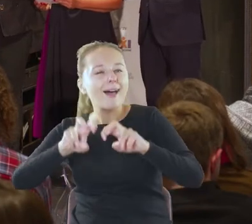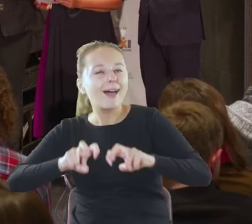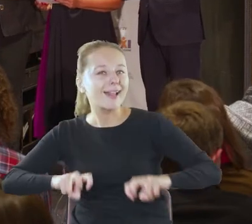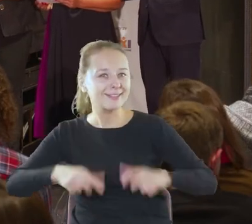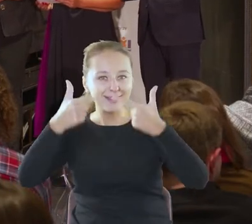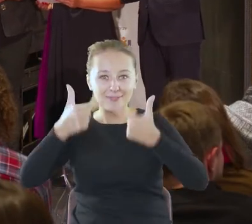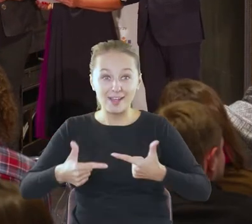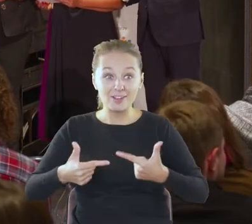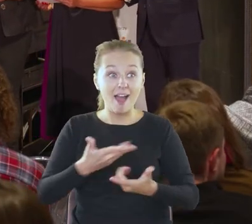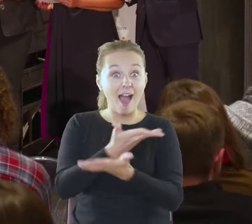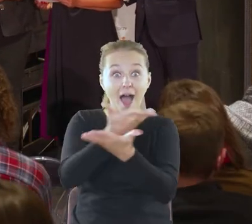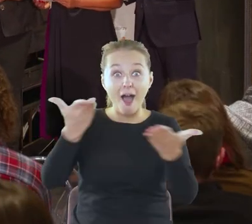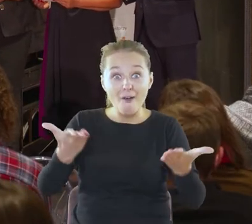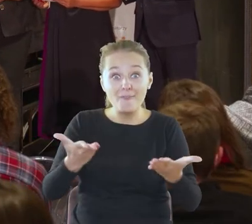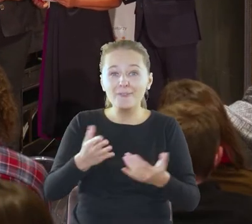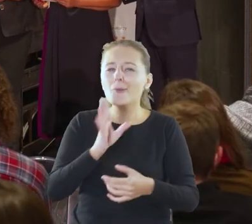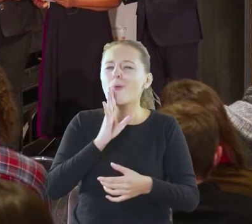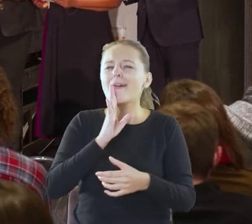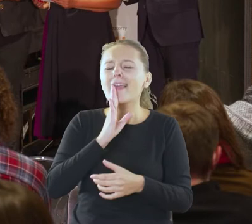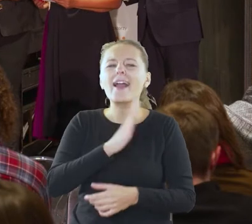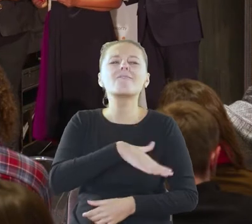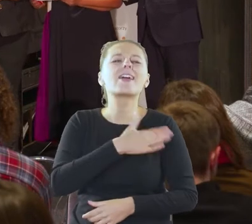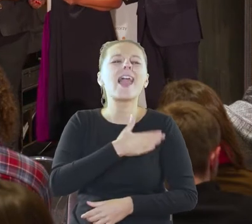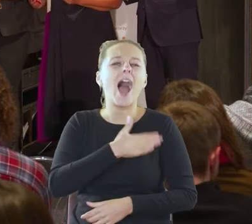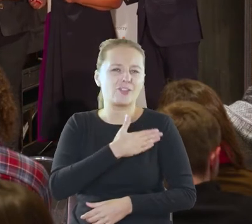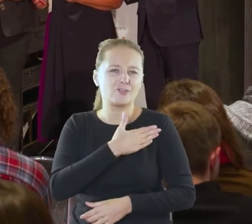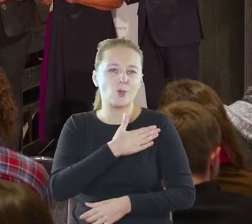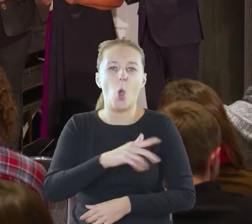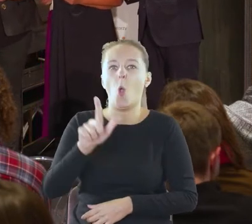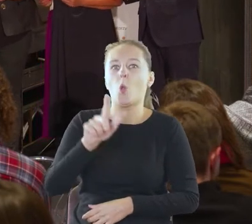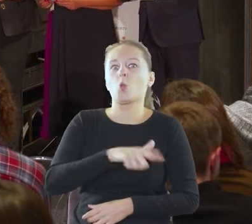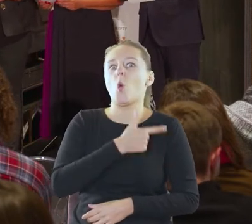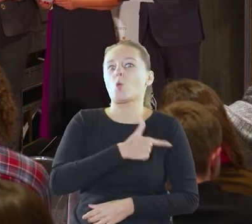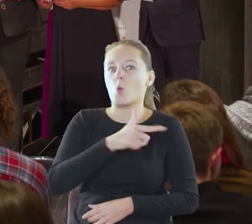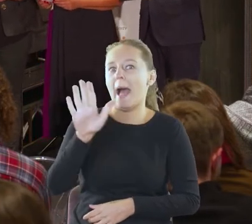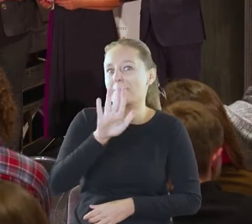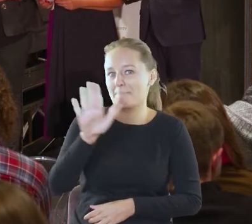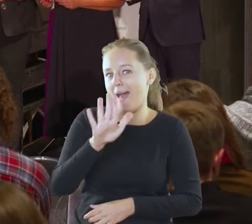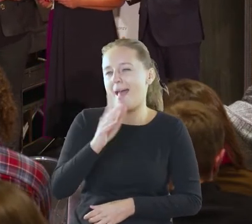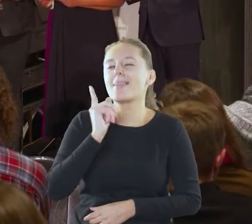zupełnie jak w drugiej B, w licealnej drugiej B oczywiście,